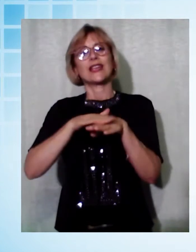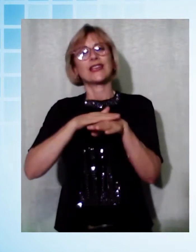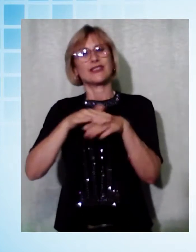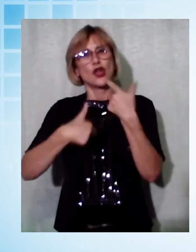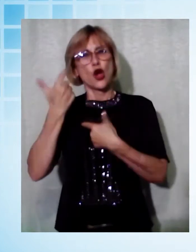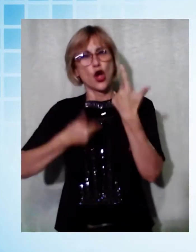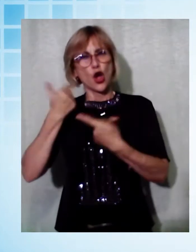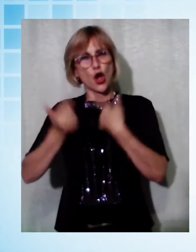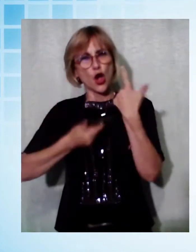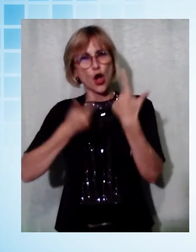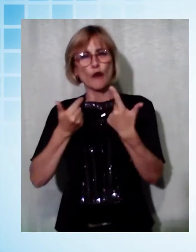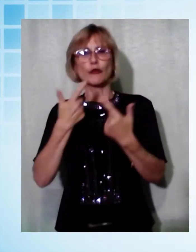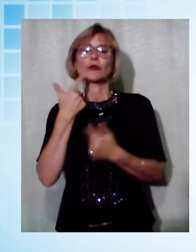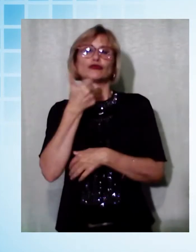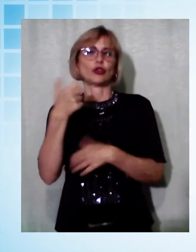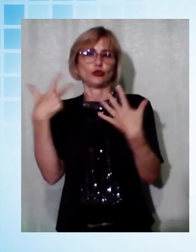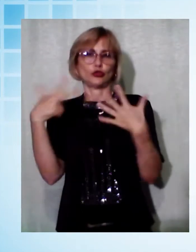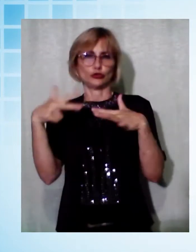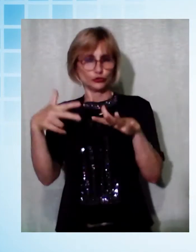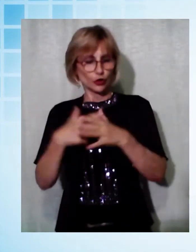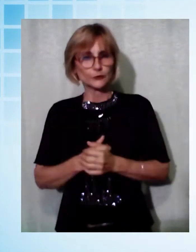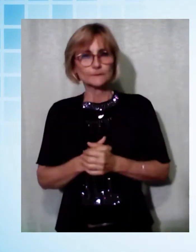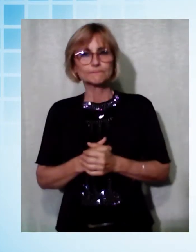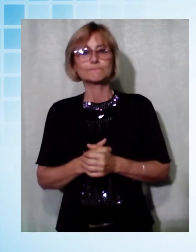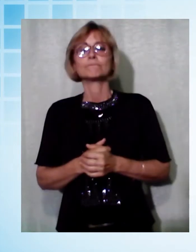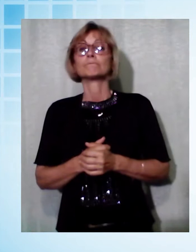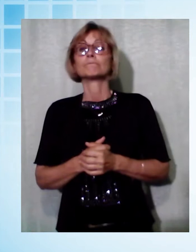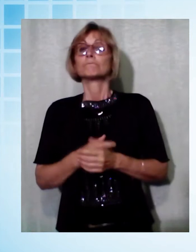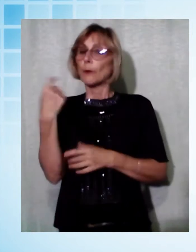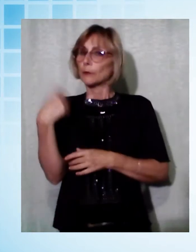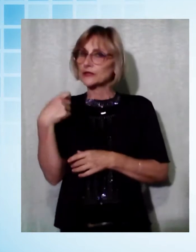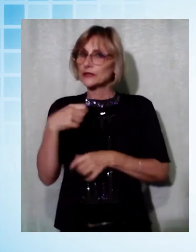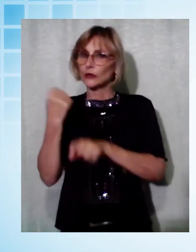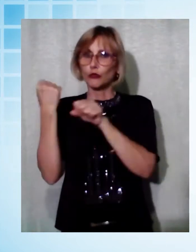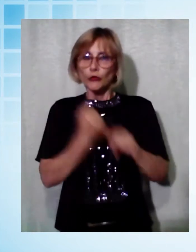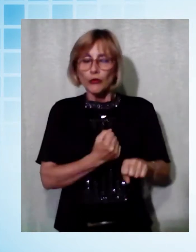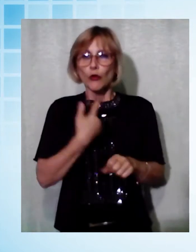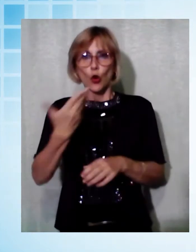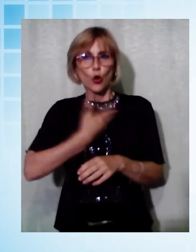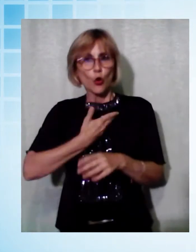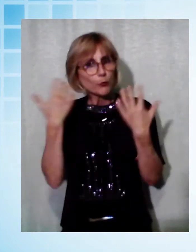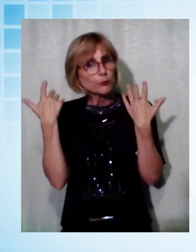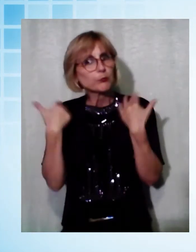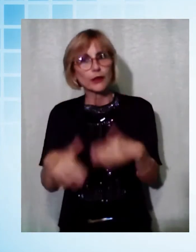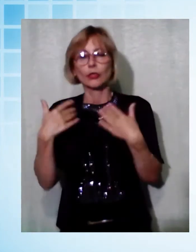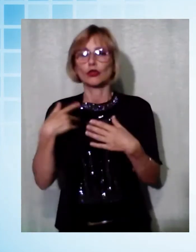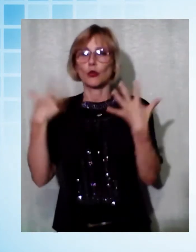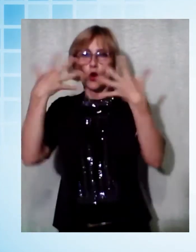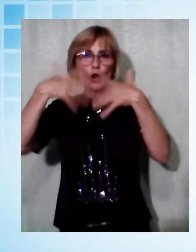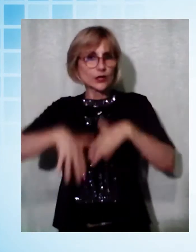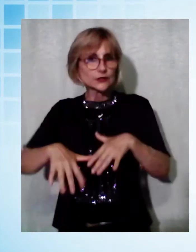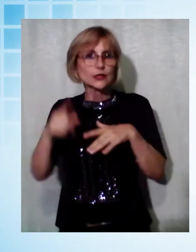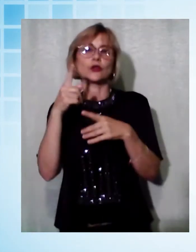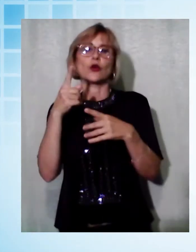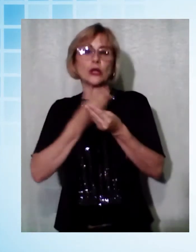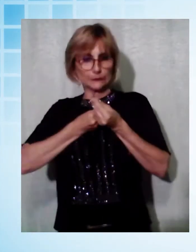118. Bertocchini è rimasto molto colpito dall'organizzazione e dallo spirito che anima questo sudalizio. Prattutto fa soddisfazione